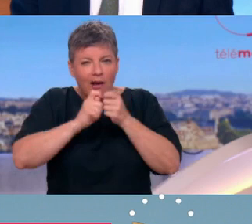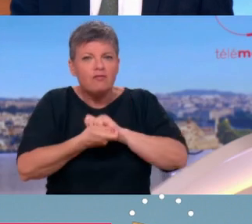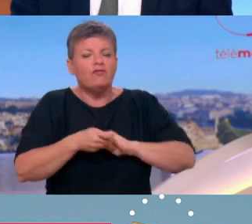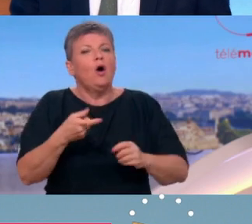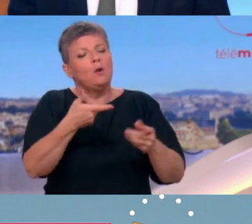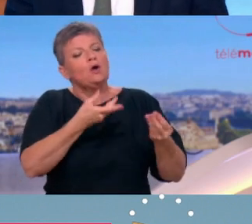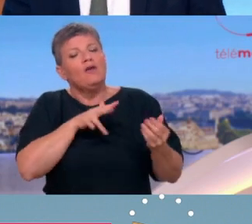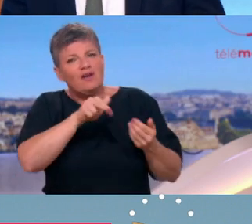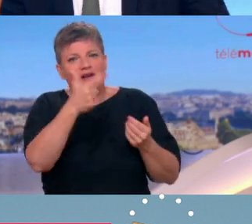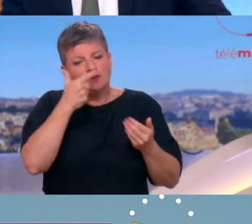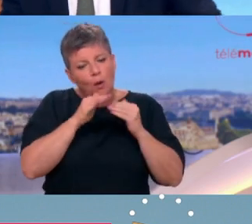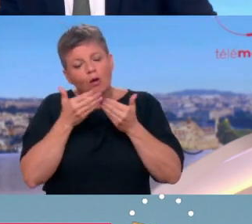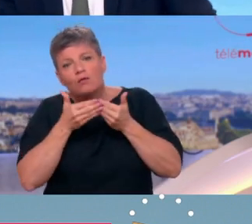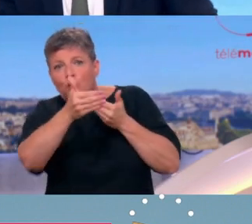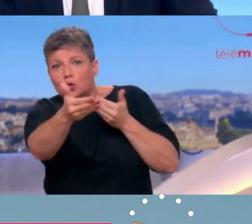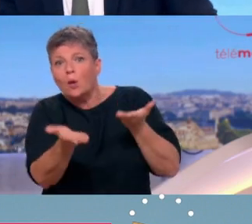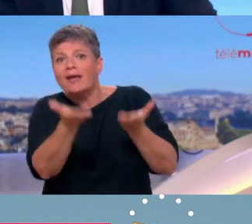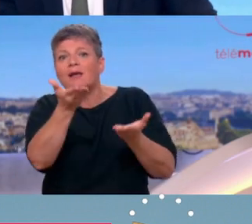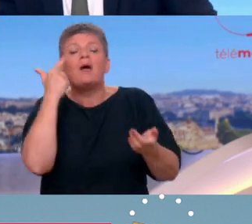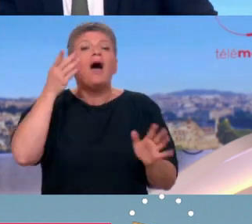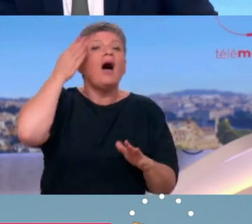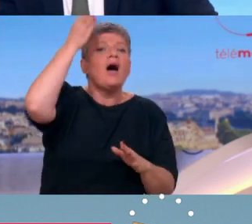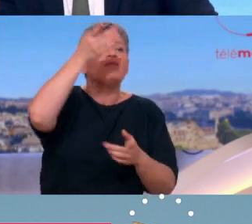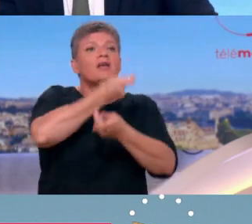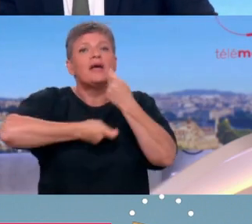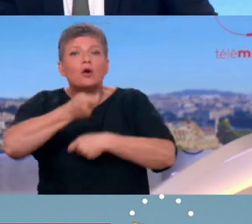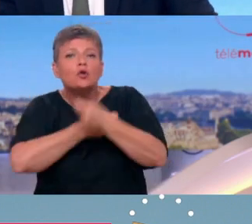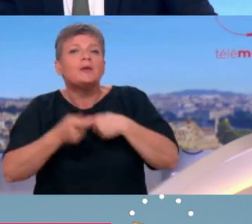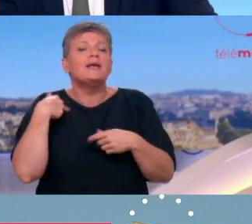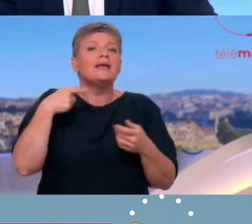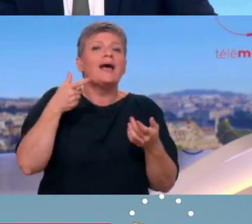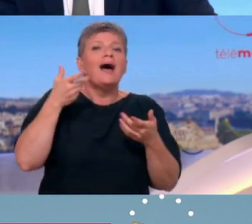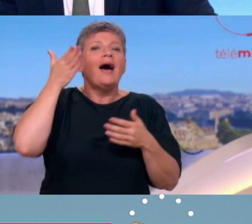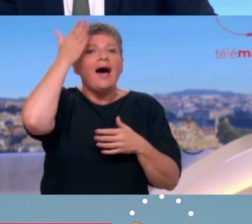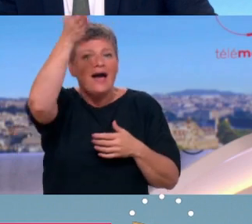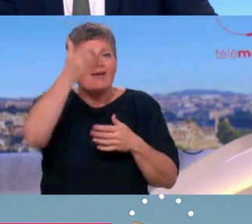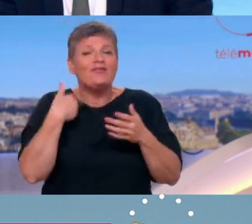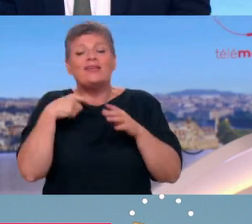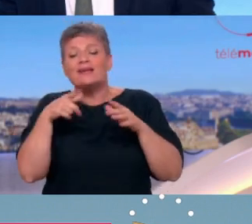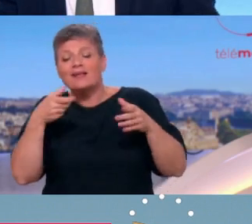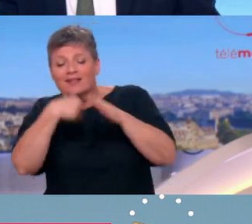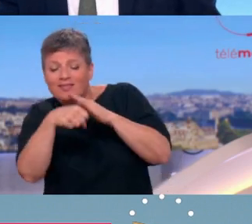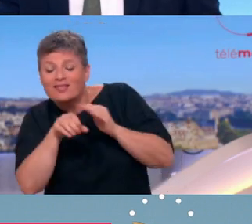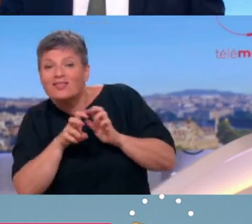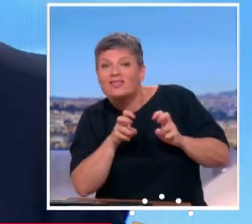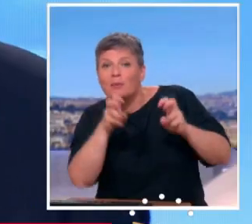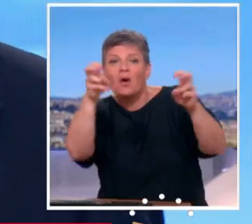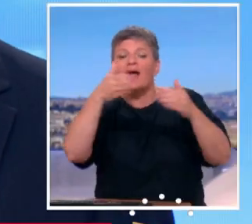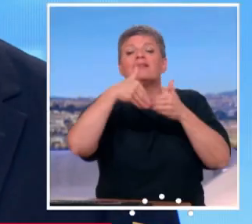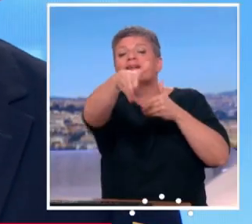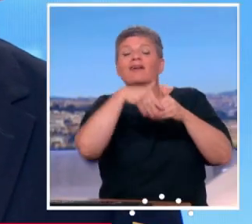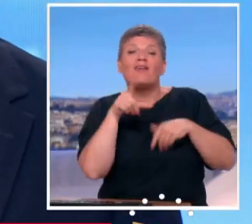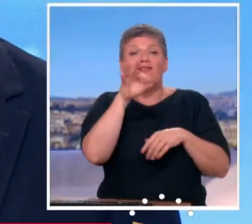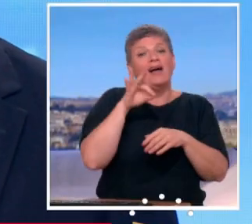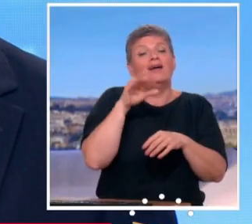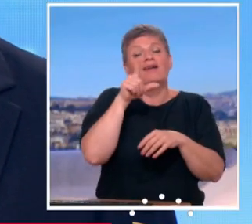l'avenir assez sereinement. Que sera l'avenir économique ? Que sera l'avenir démographique de notre pays ? Dans 15 ans ou dans 20 ans, je ne le sais pas. Et donc je ne ferai pas comme parfois ça a été